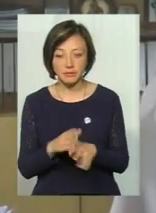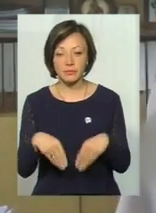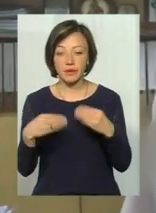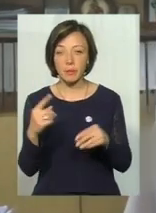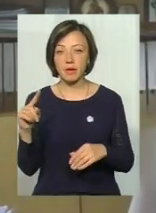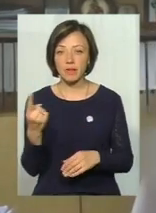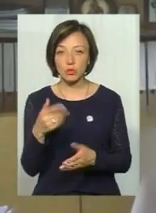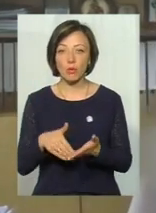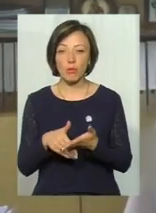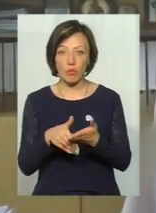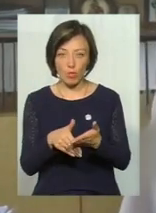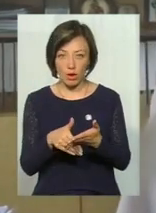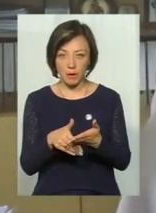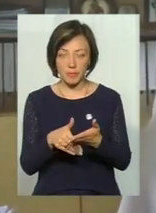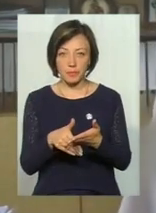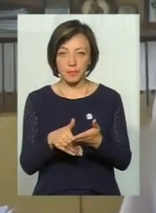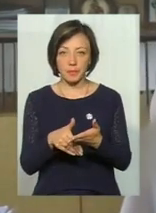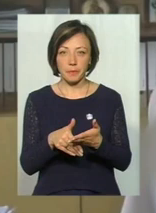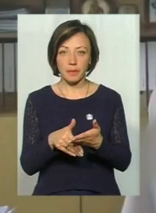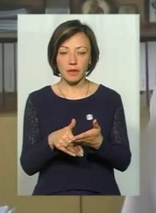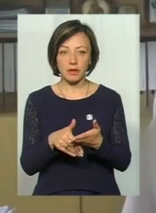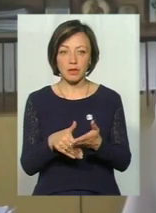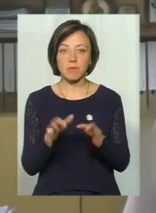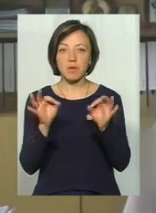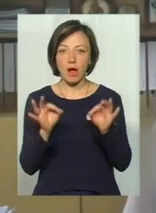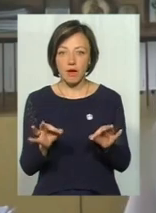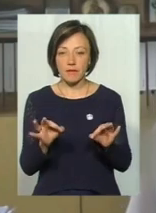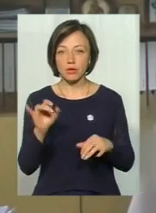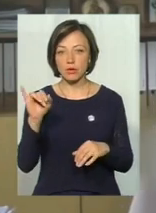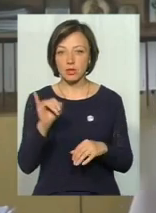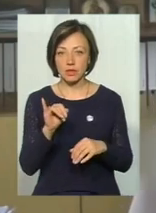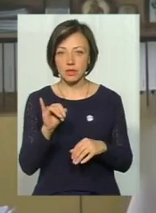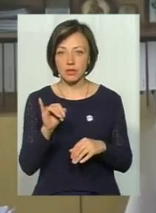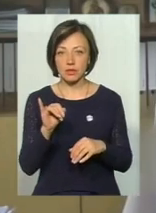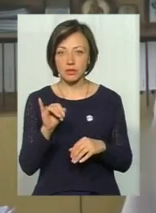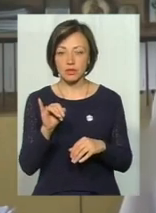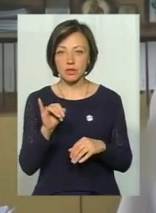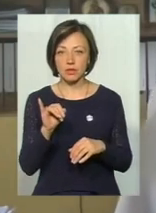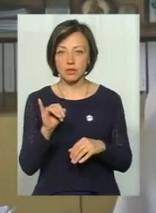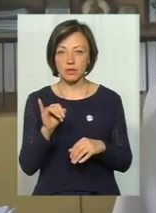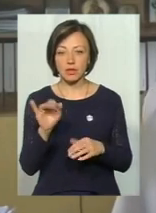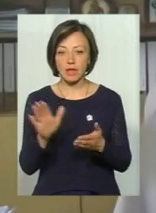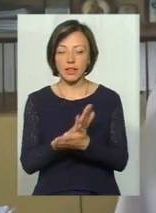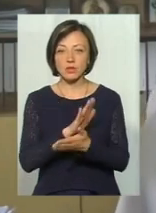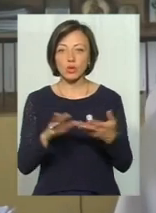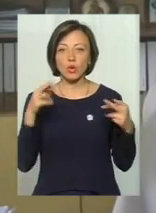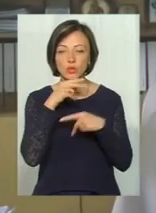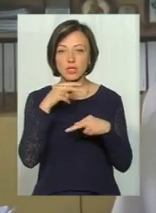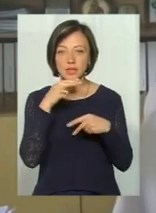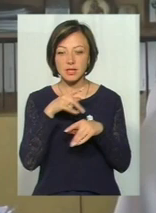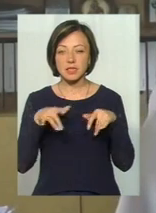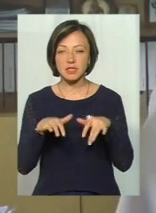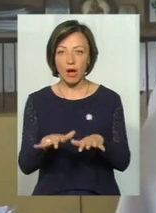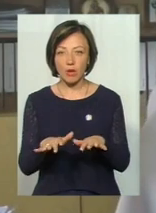первинної допомоги і правильної, і дезинтоксикаційних